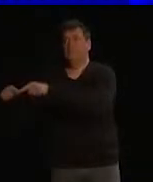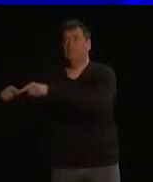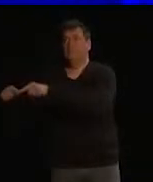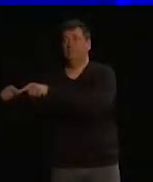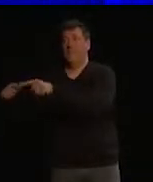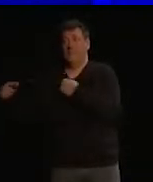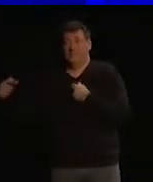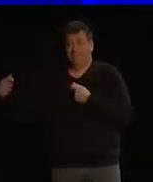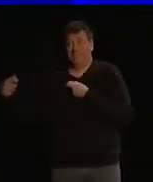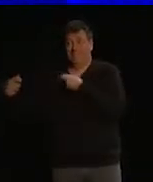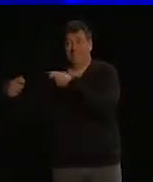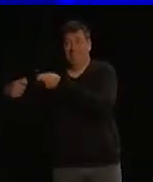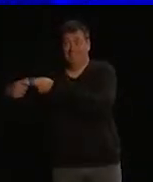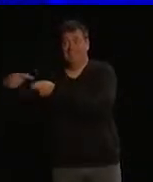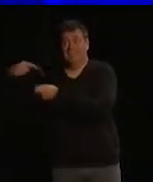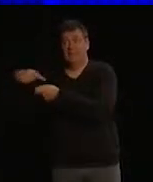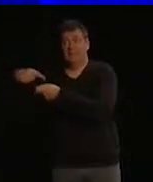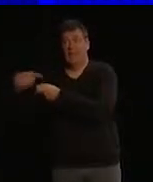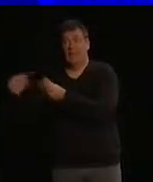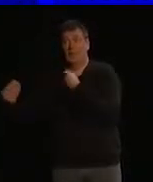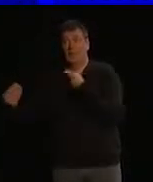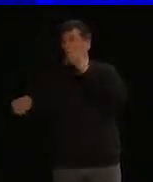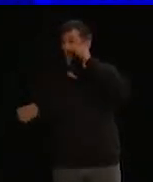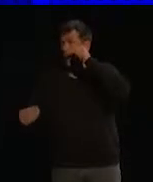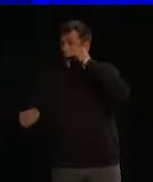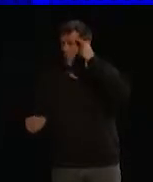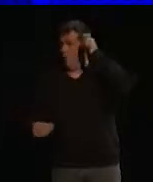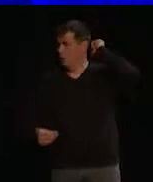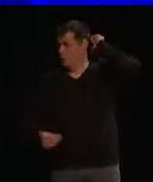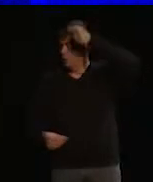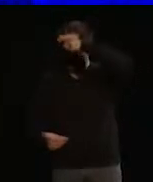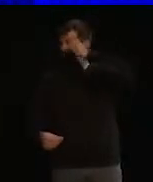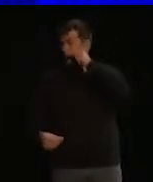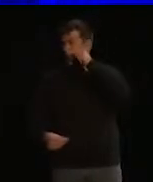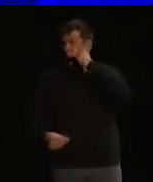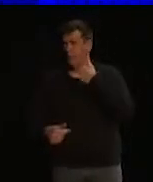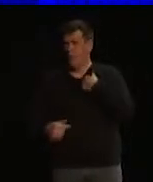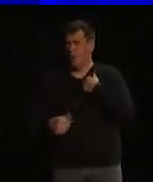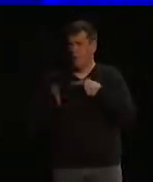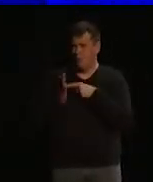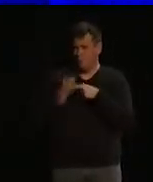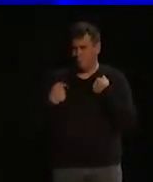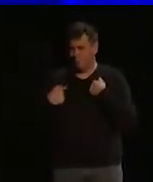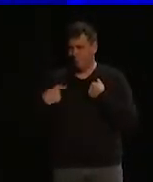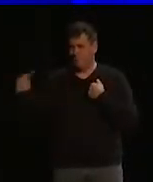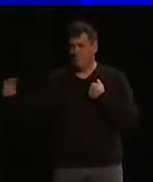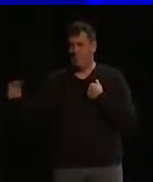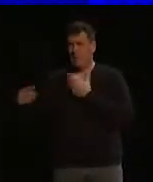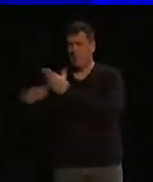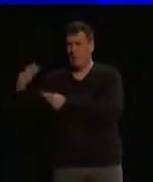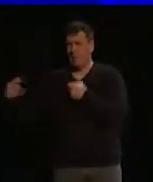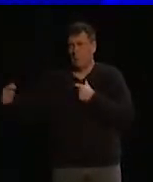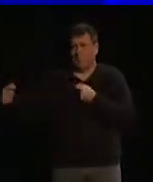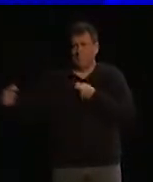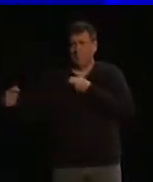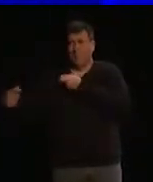Mais cette transformation a un coût, un coût cognitif. Car cette fois, c'est vous qui allez devoir combler la cune de votre